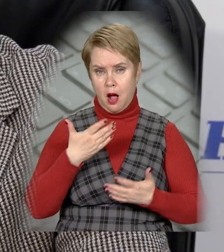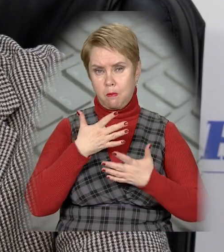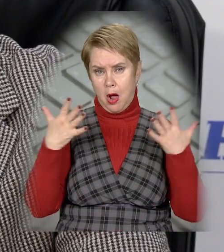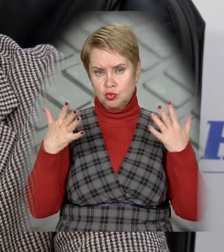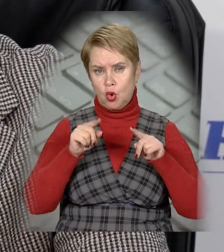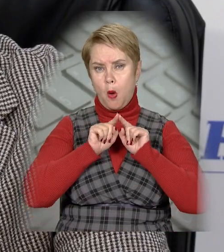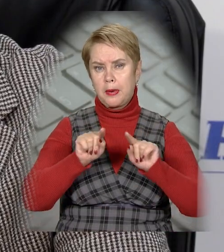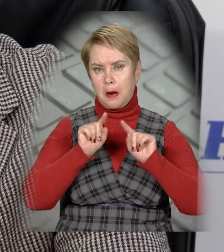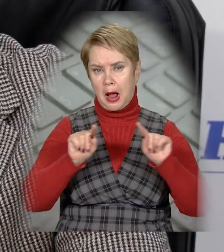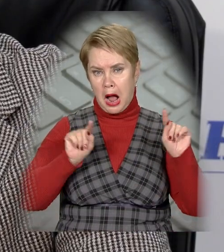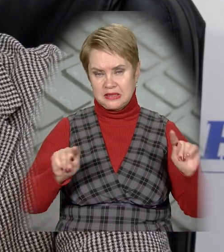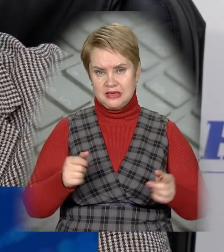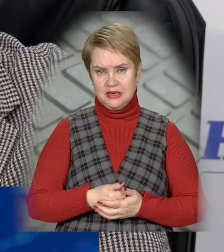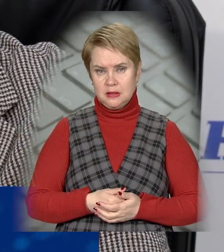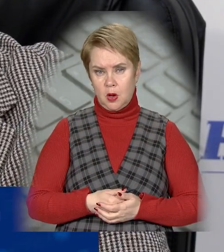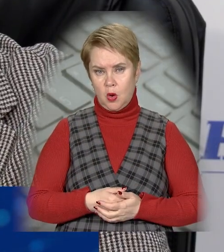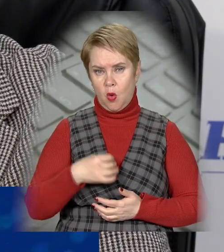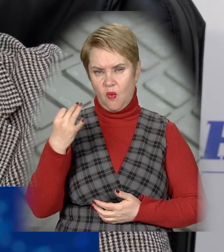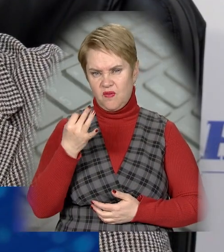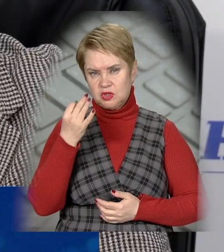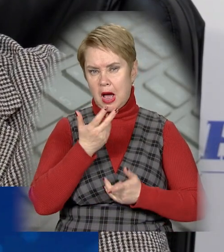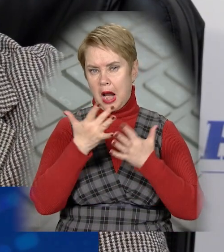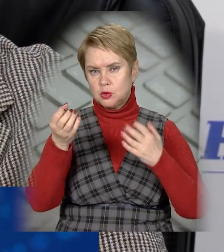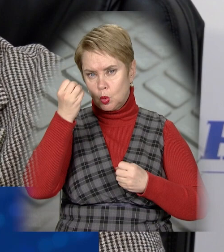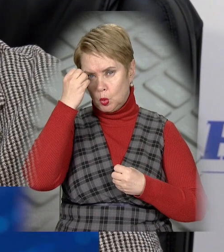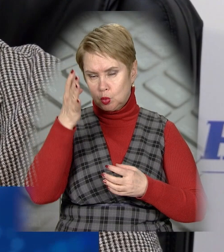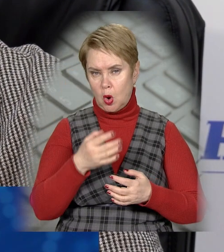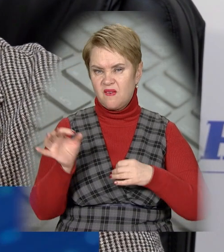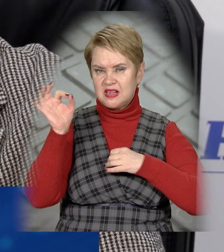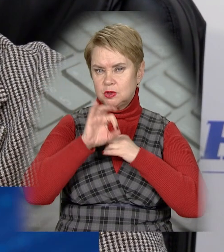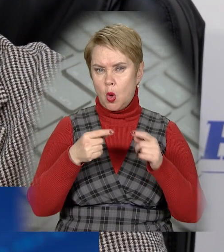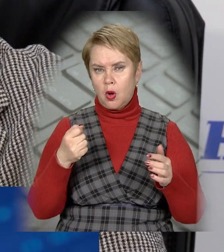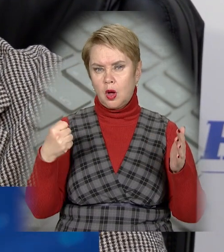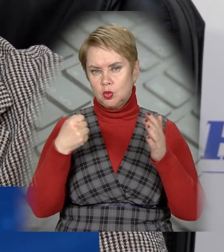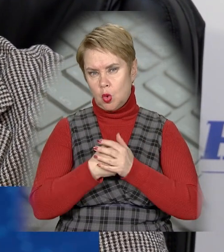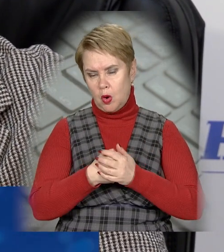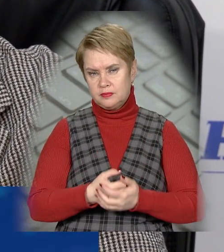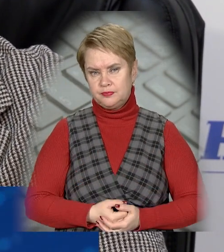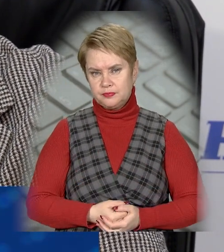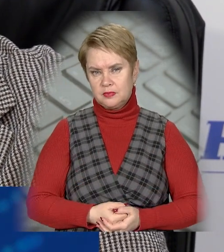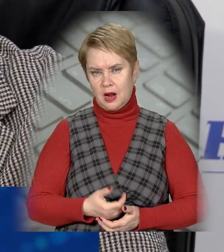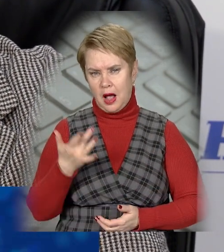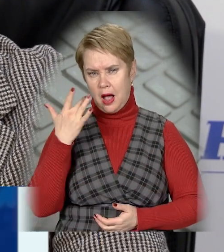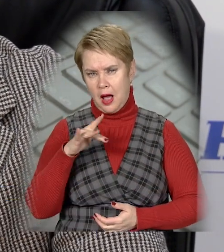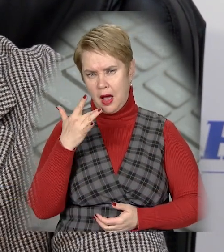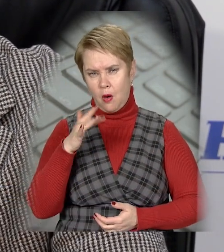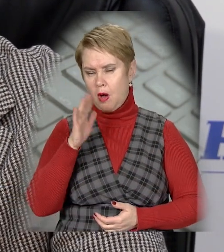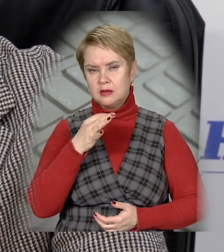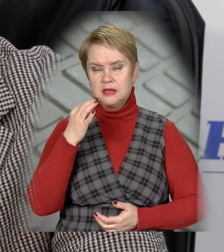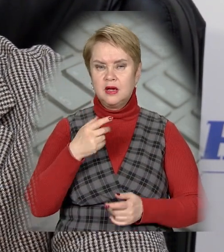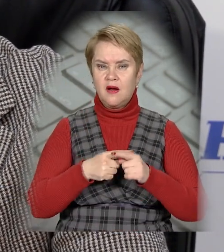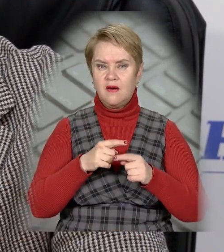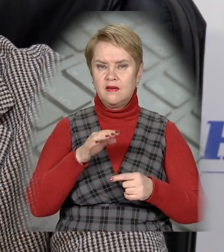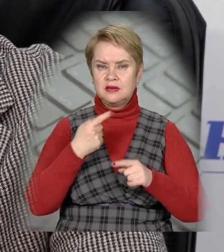пропагандист увлеченням разными культурами від Востока до Америки і так далі, тому